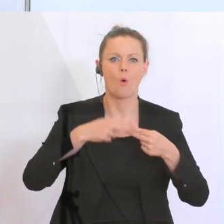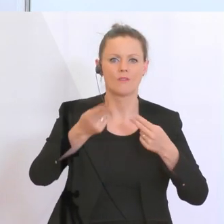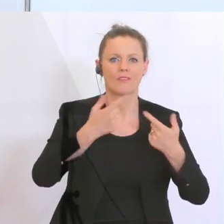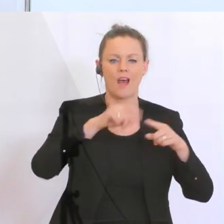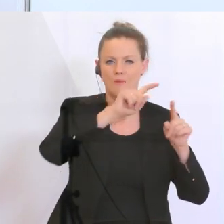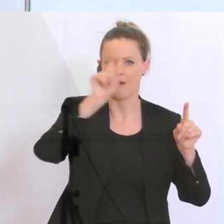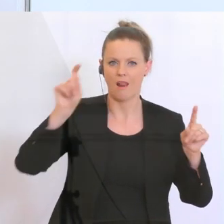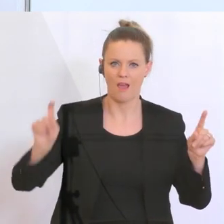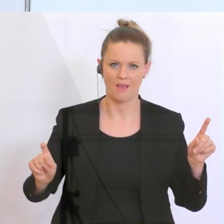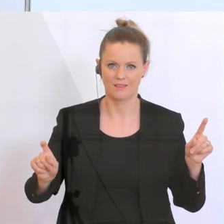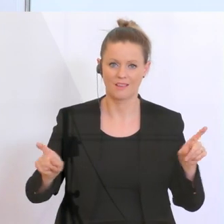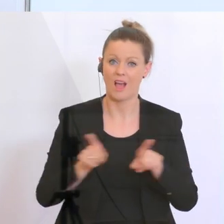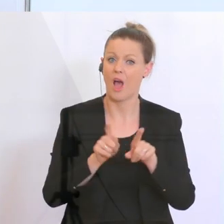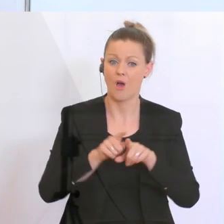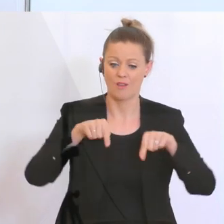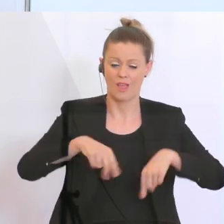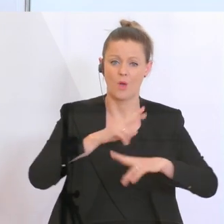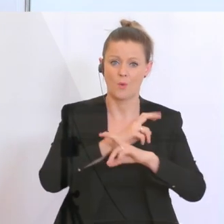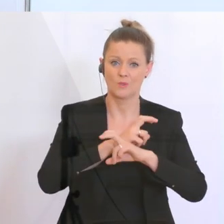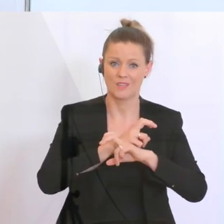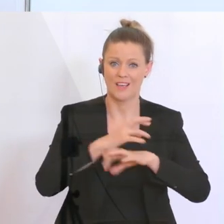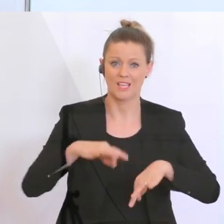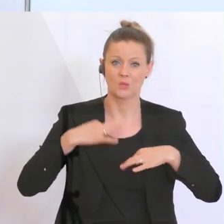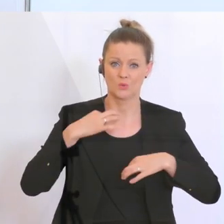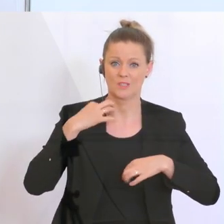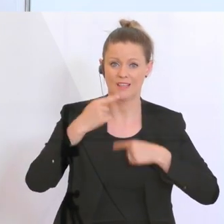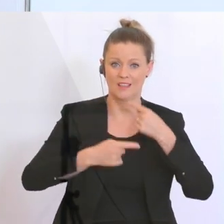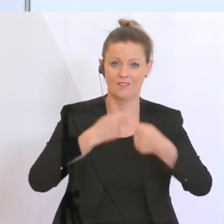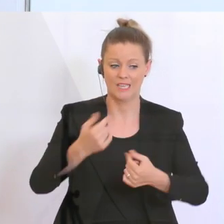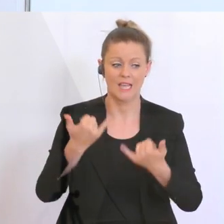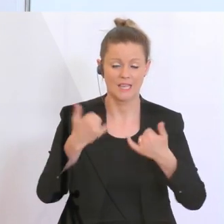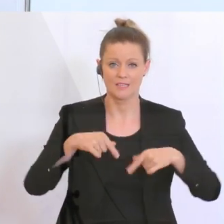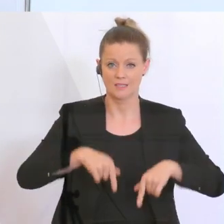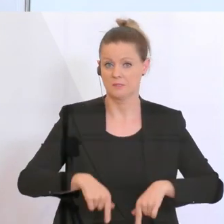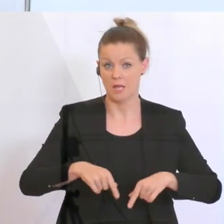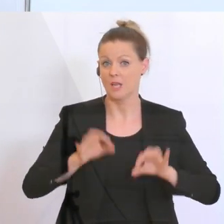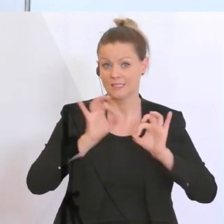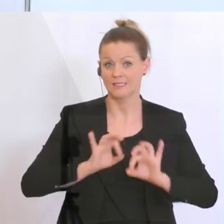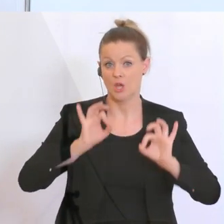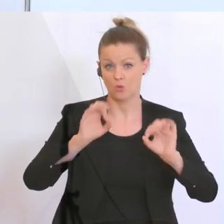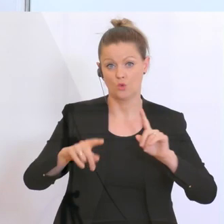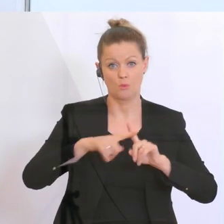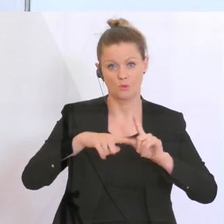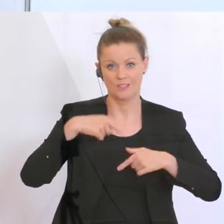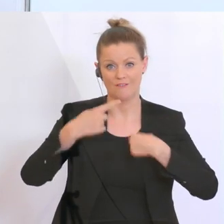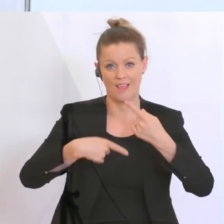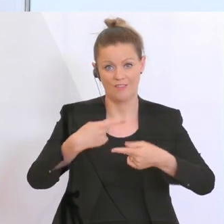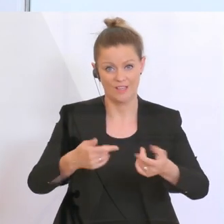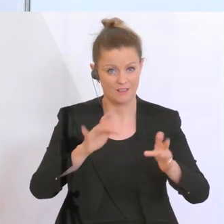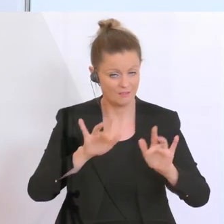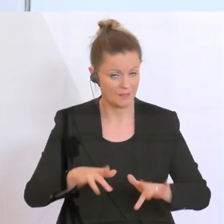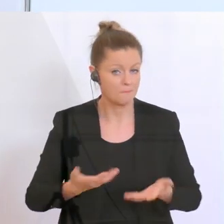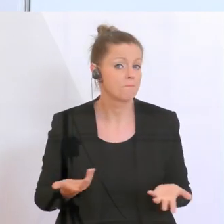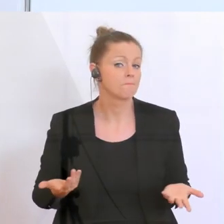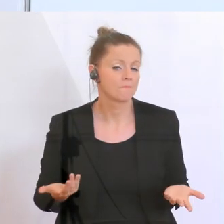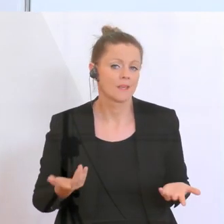und auch in Österreich ab. Bei uns entwickelt es sich ja Gott sei Dank sehr, sehr positiv. Und wir